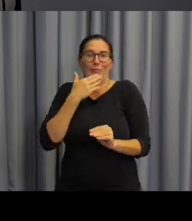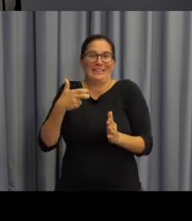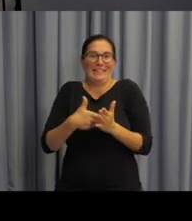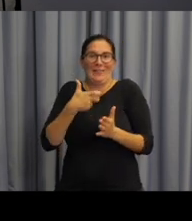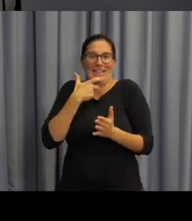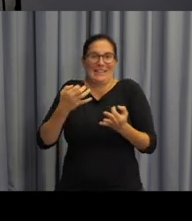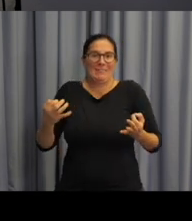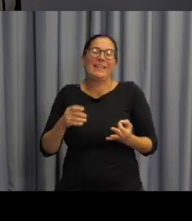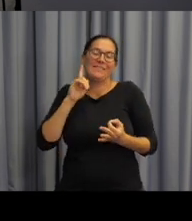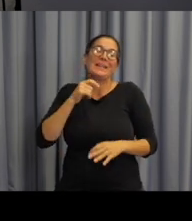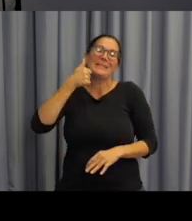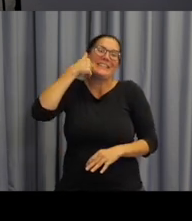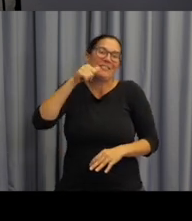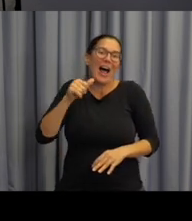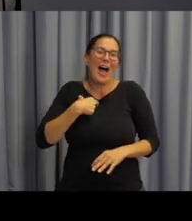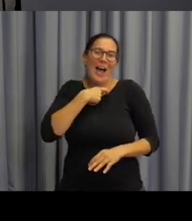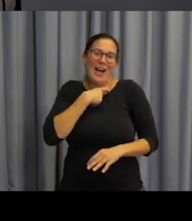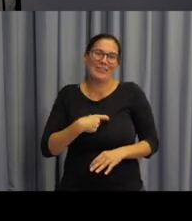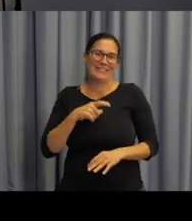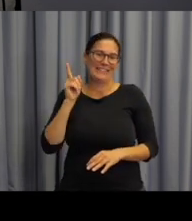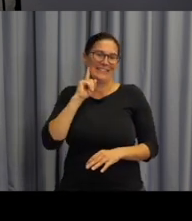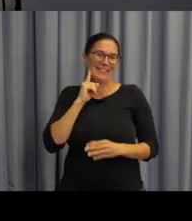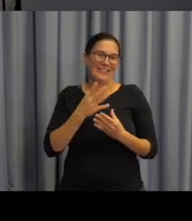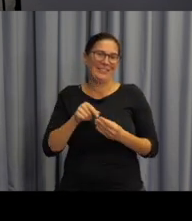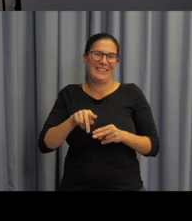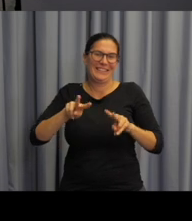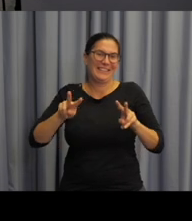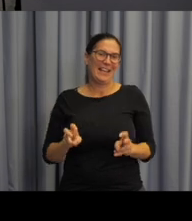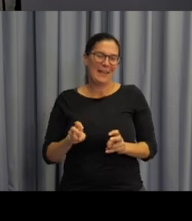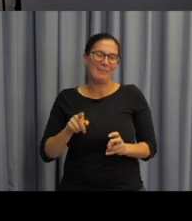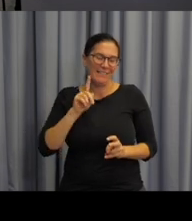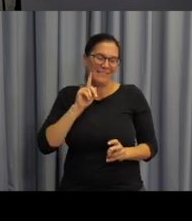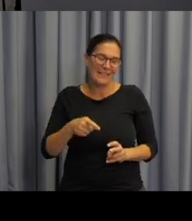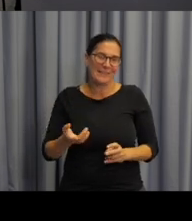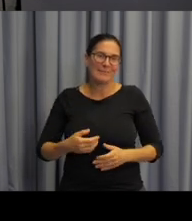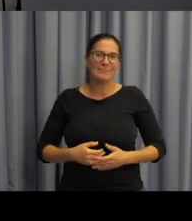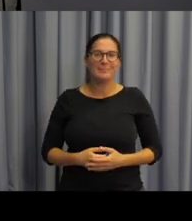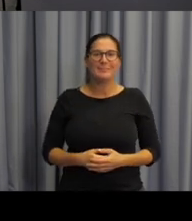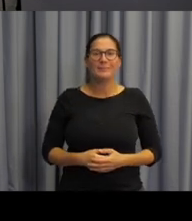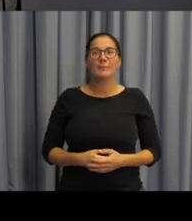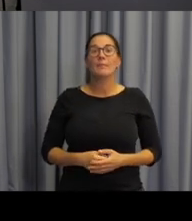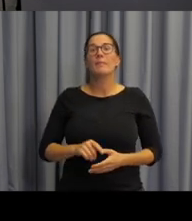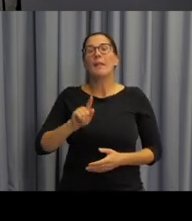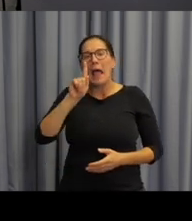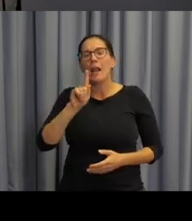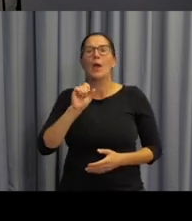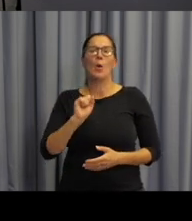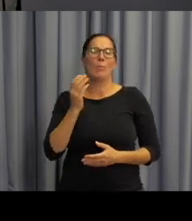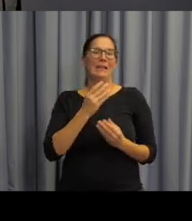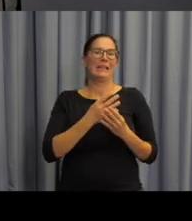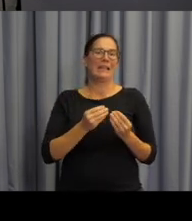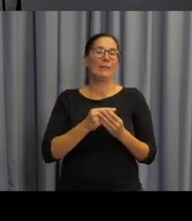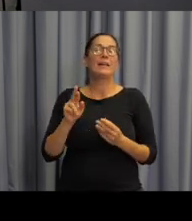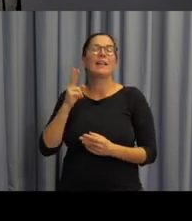Je trošku zvláštní, že toto téma tady prezentuji já jako slyšící osoba, ale jak již